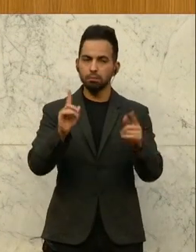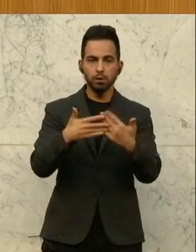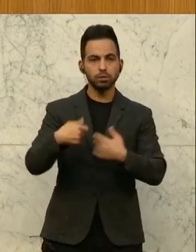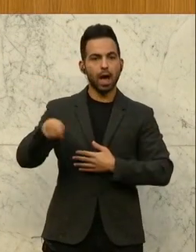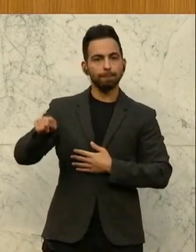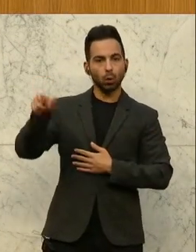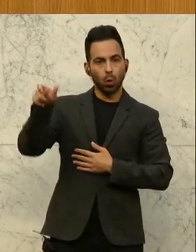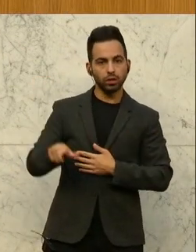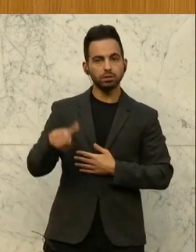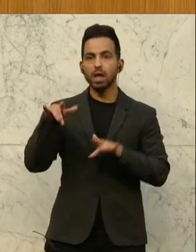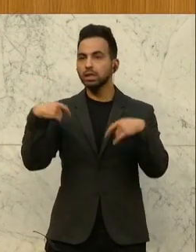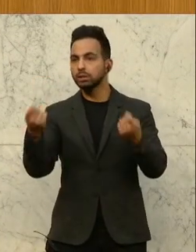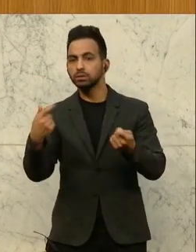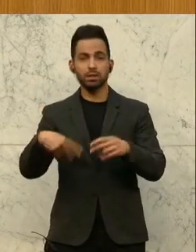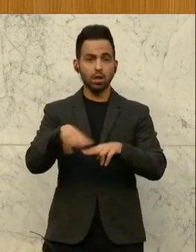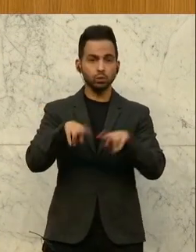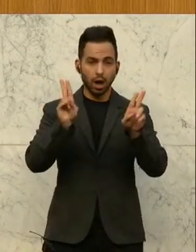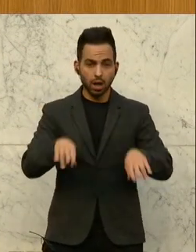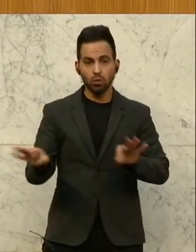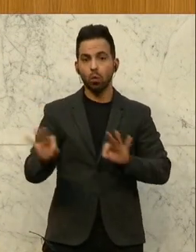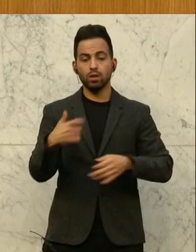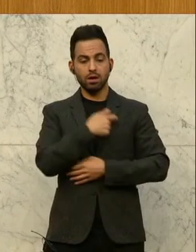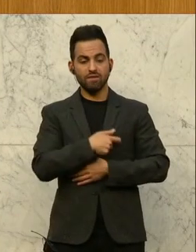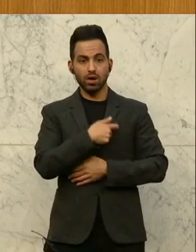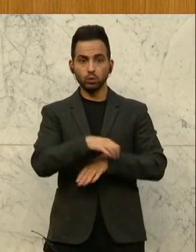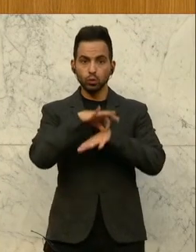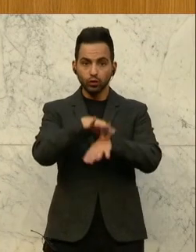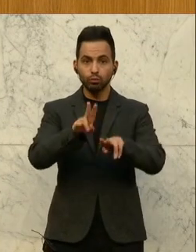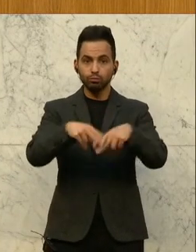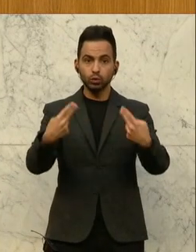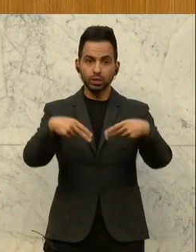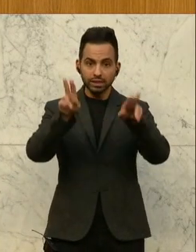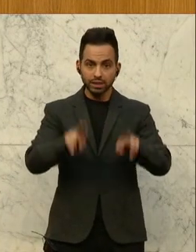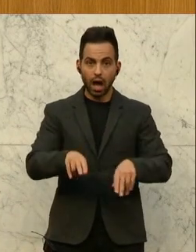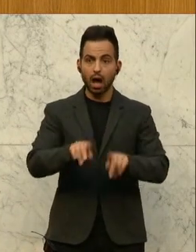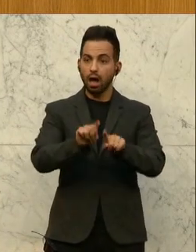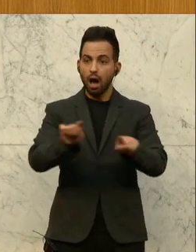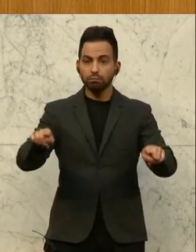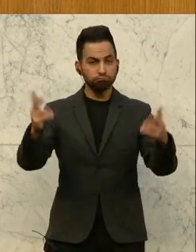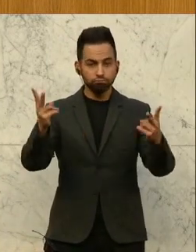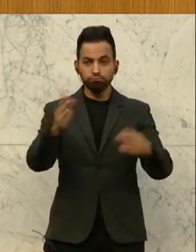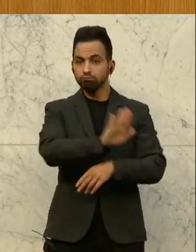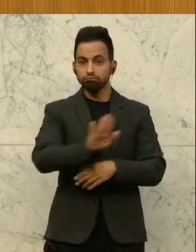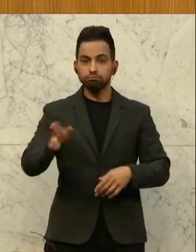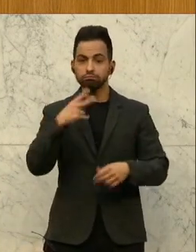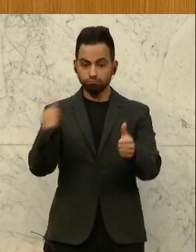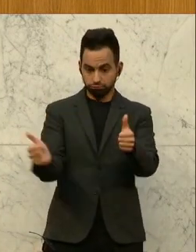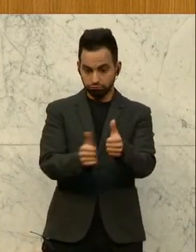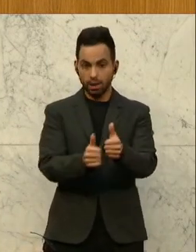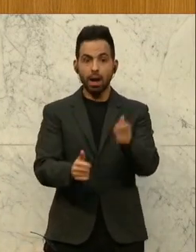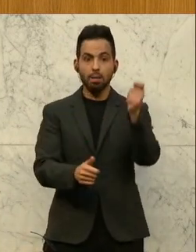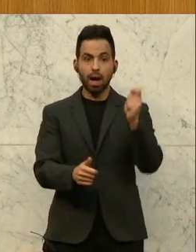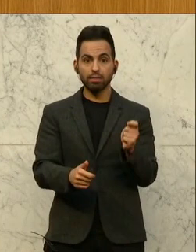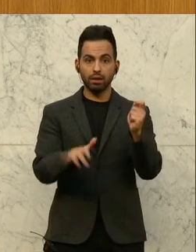Abgeordnete einen Abgeordneten gibt, ob im Nationalrat oder die Fraktionsführerin des Bundesrats oder Fraktionsführer des Bundesrats, die ihr Mandat